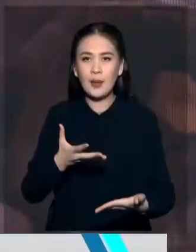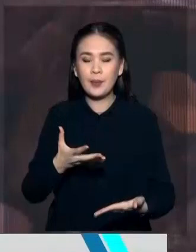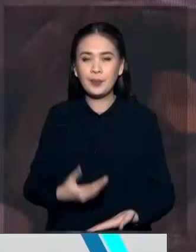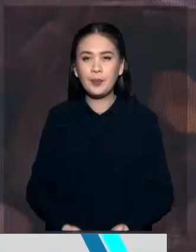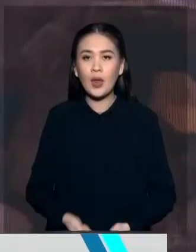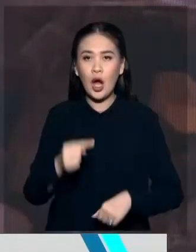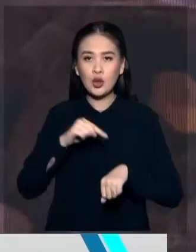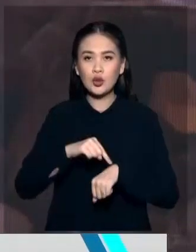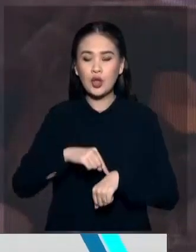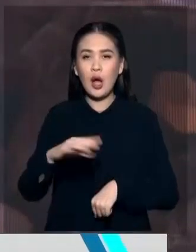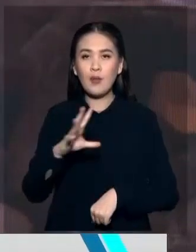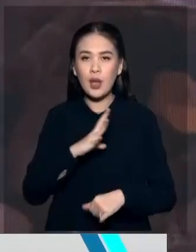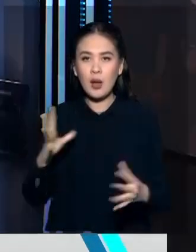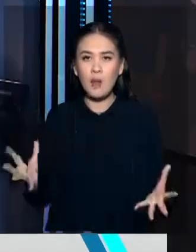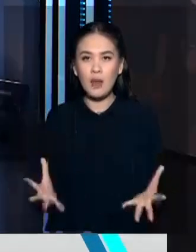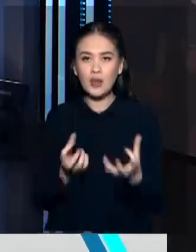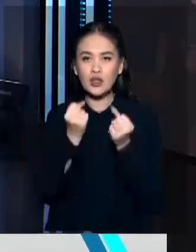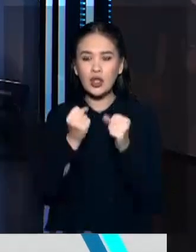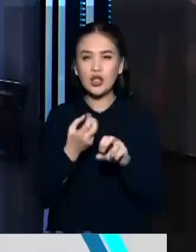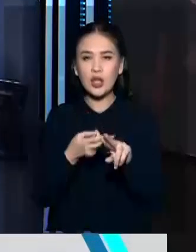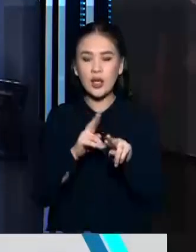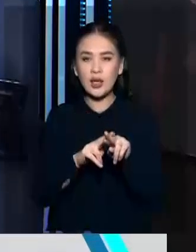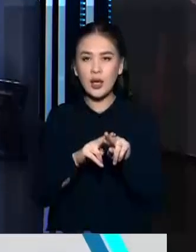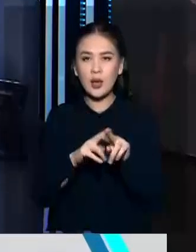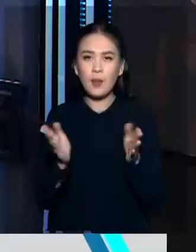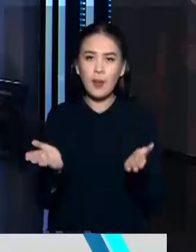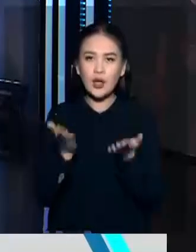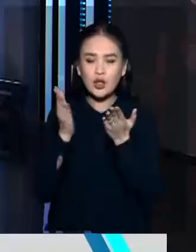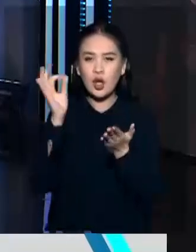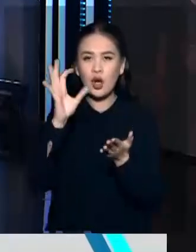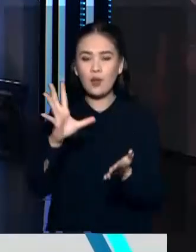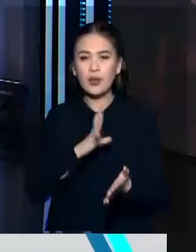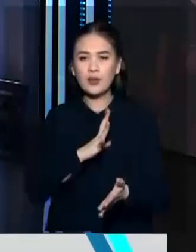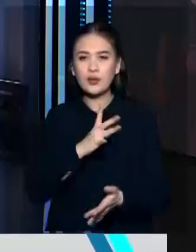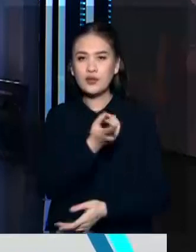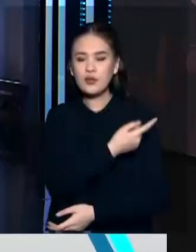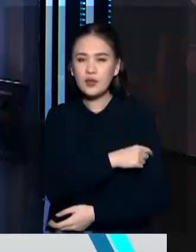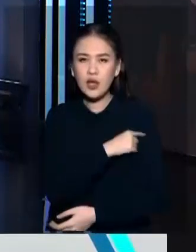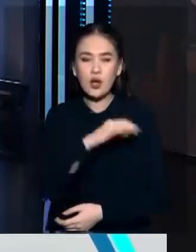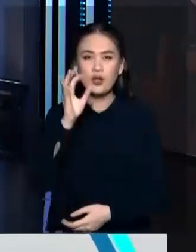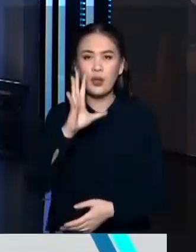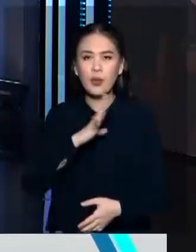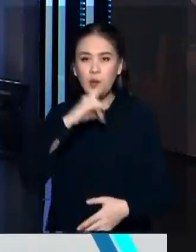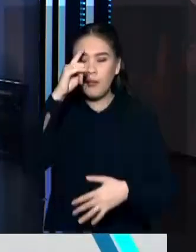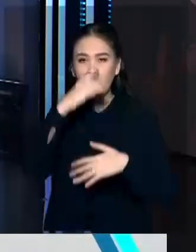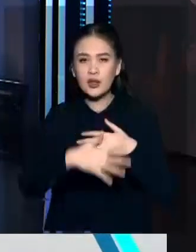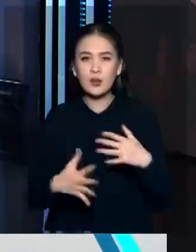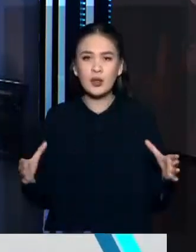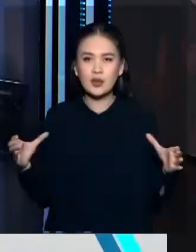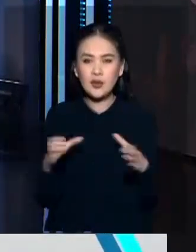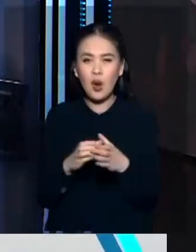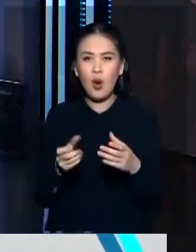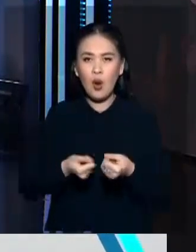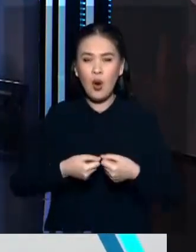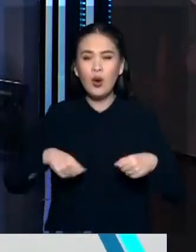чувствовалось ли плечо поддержки от, например, коллег-спасателей, медиков из Турции? Было ли понимание, единение, вот